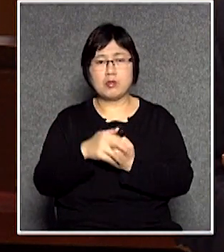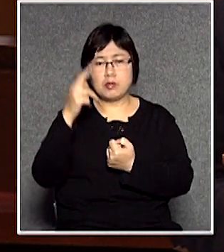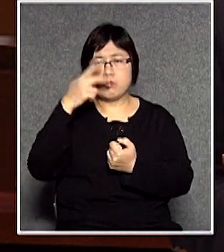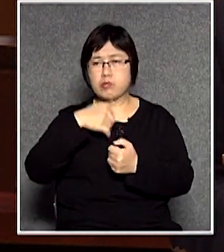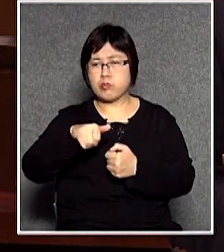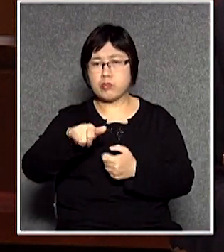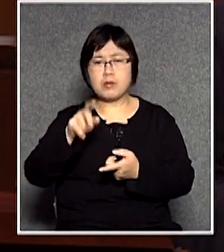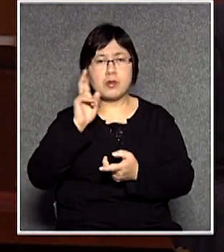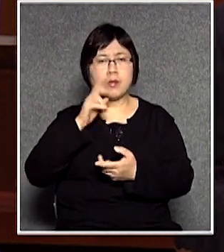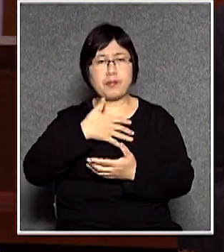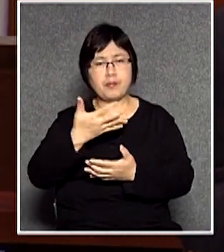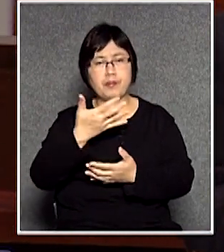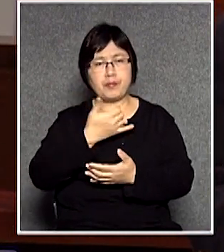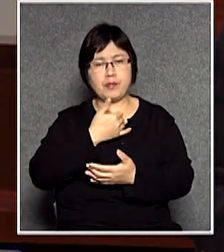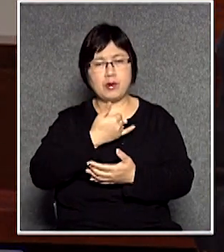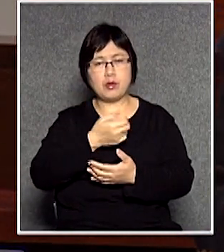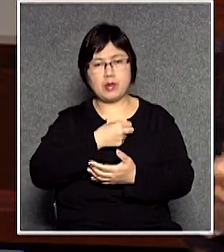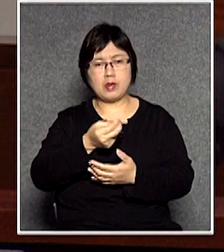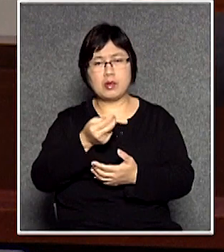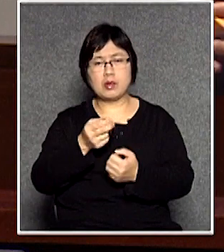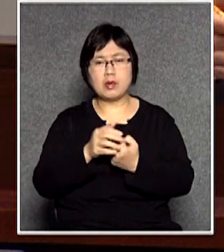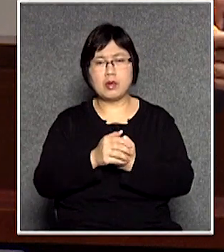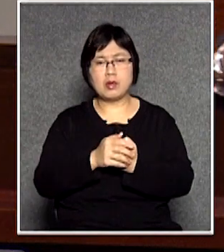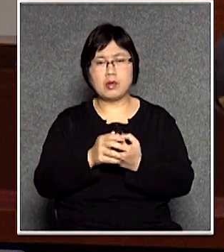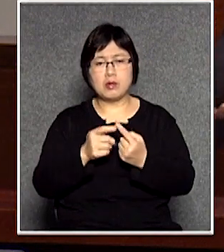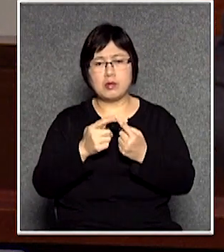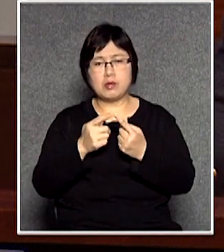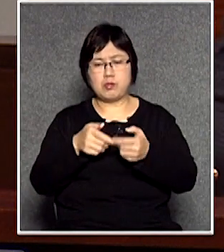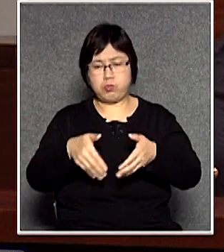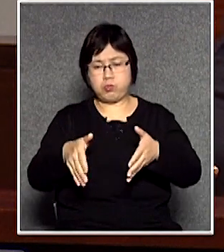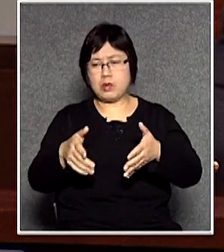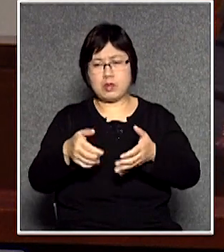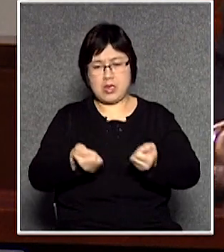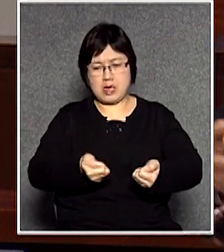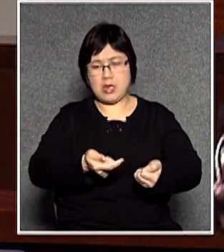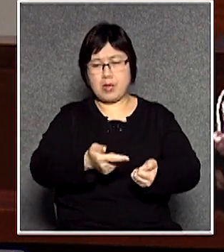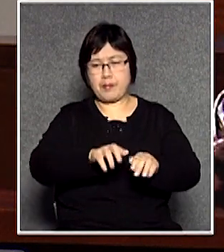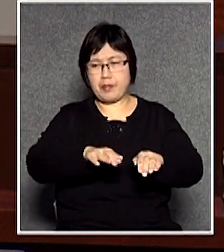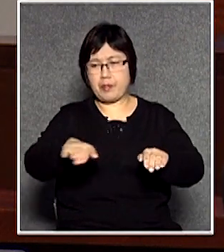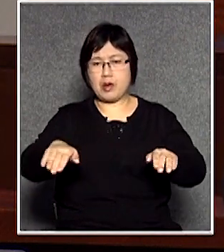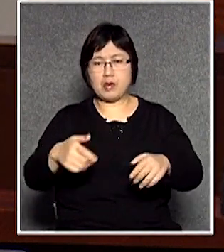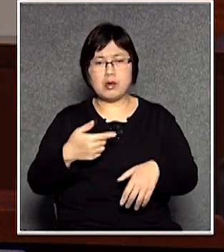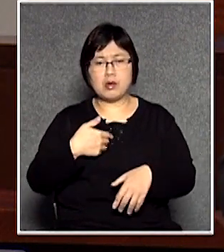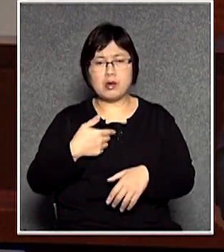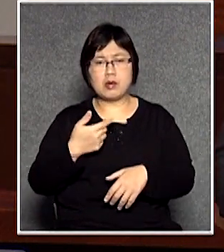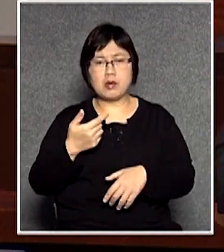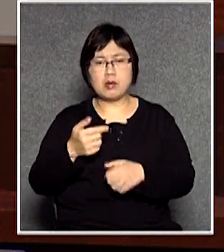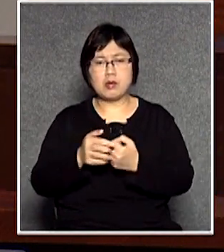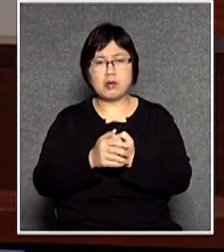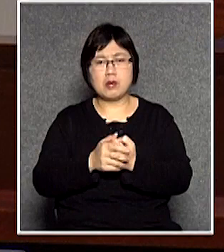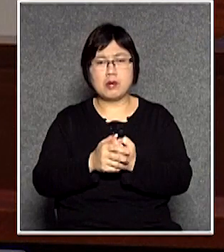過例如禮拜五、禮拜六、禮拜日禮拜六、禮日哇全條街都是車我們很多時候因為